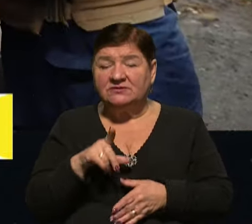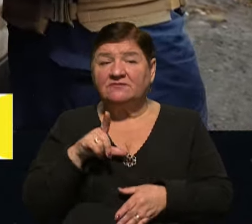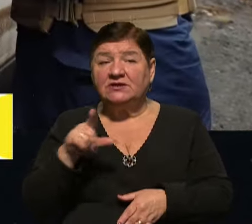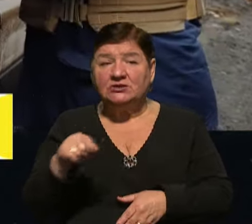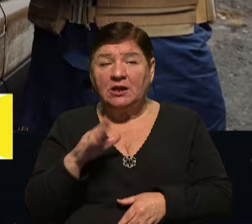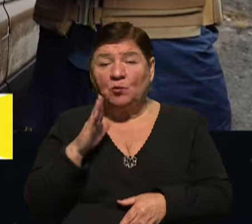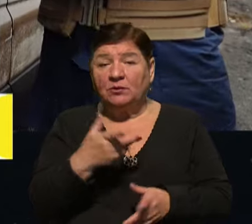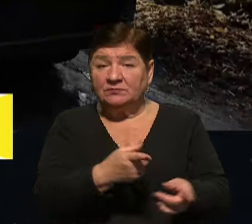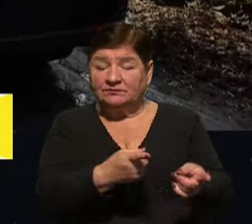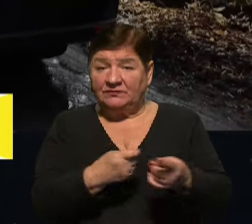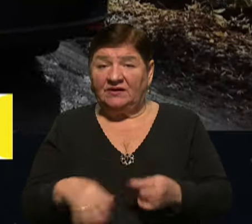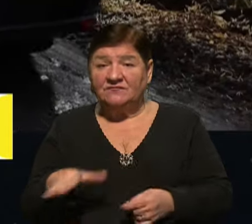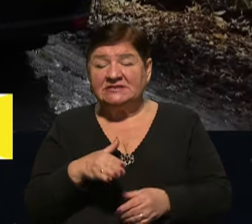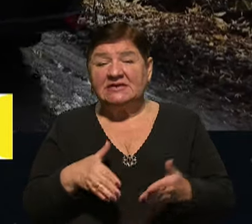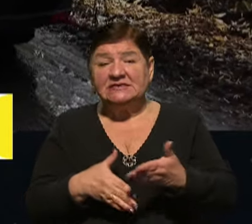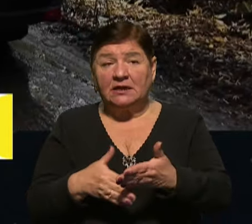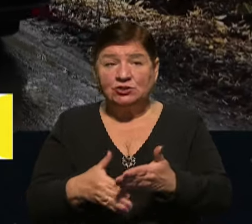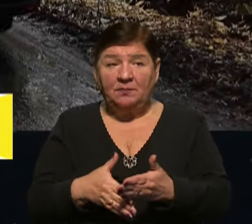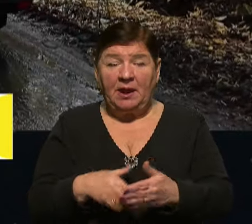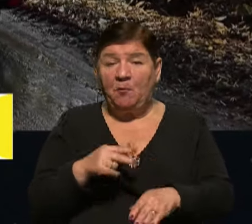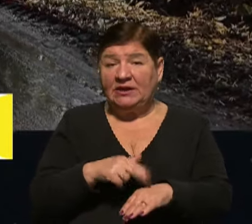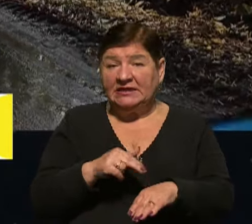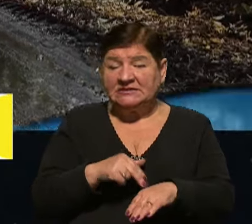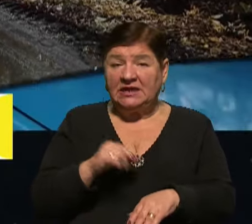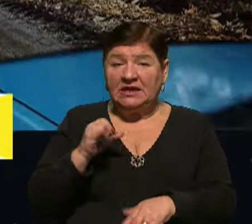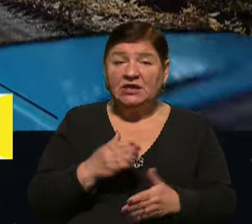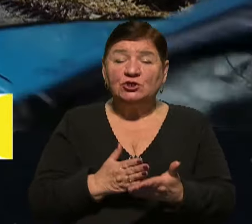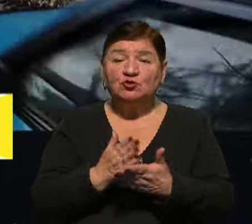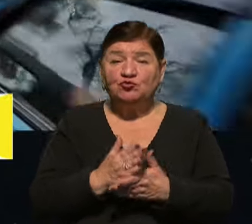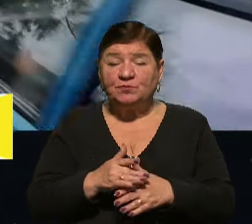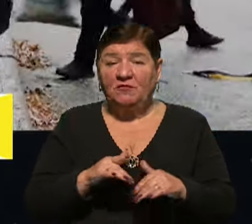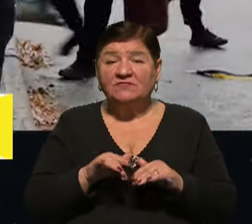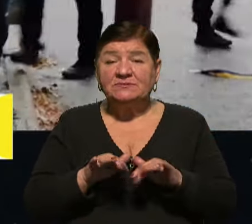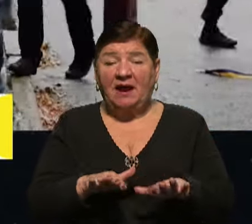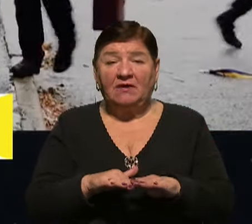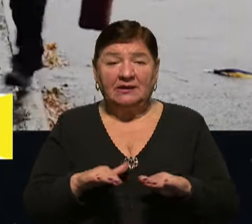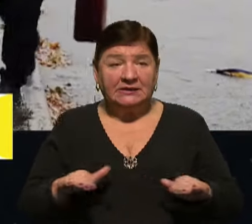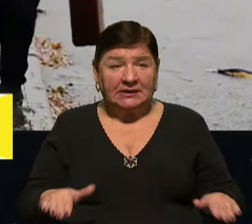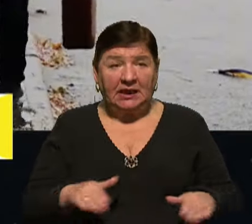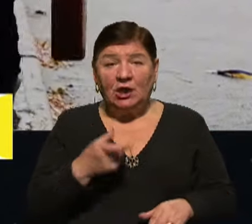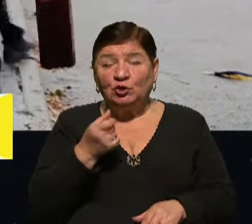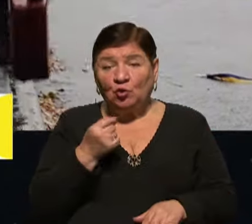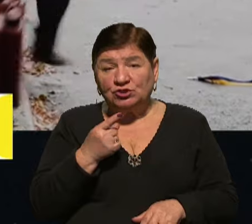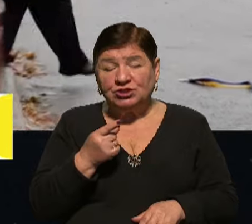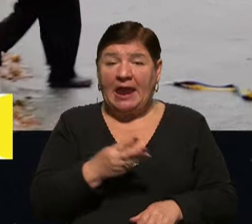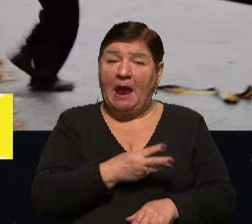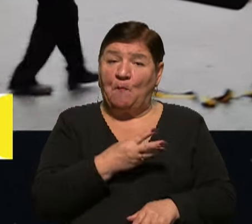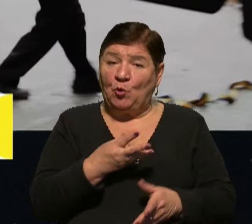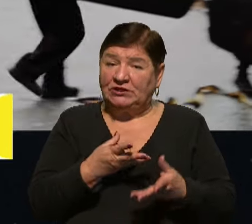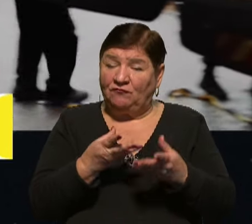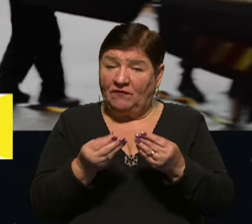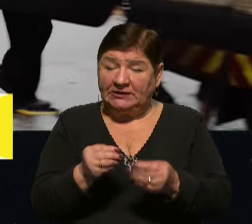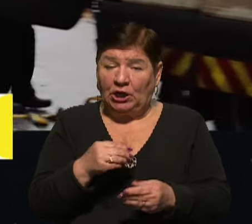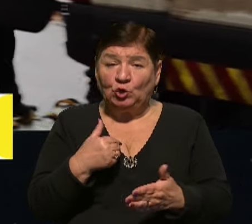будемо залучати вже всі засоби, і поліцію, і службу справи дітей для того, щоб трошки їх мотивувати до